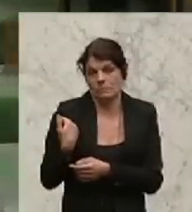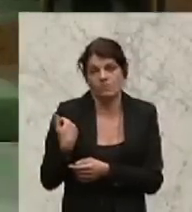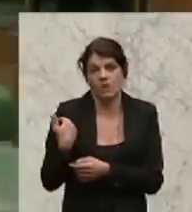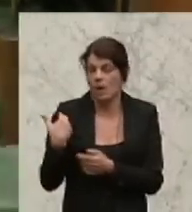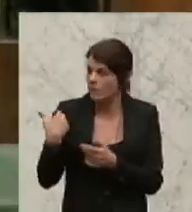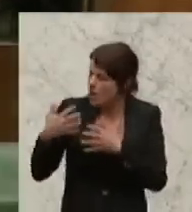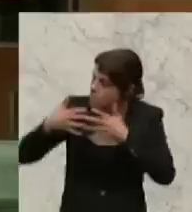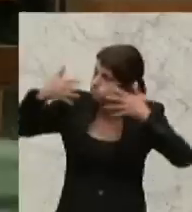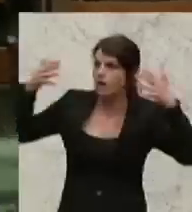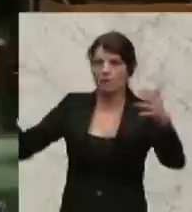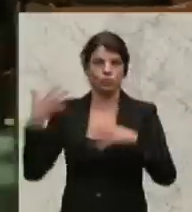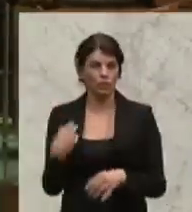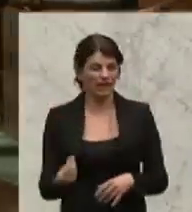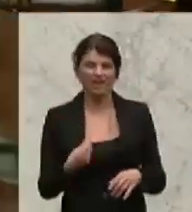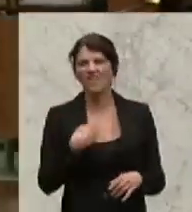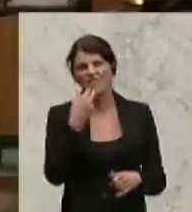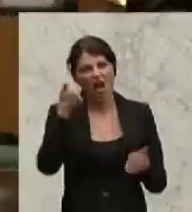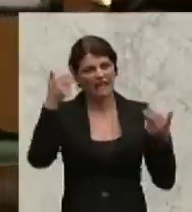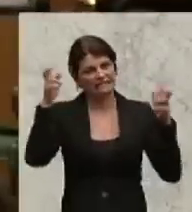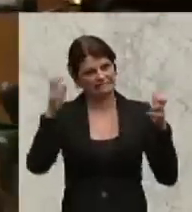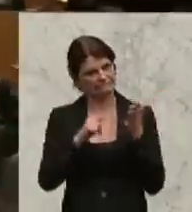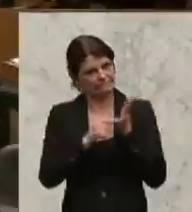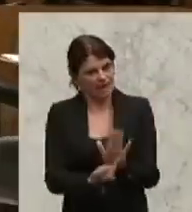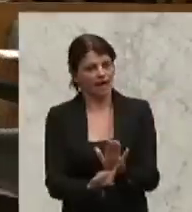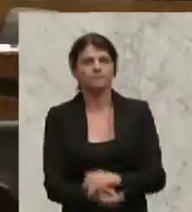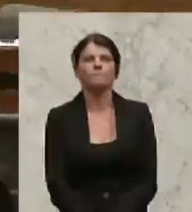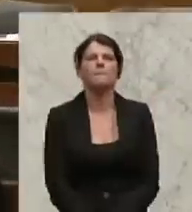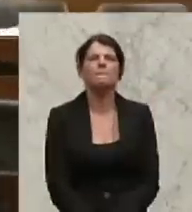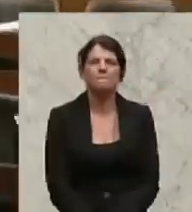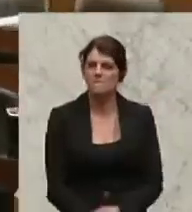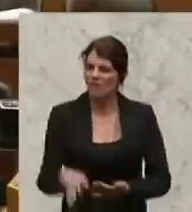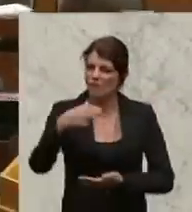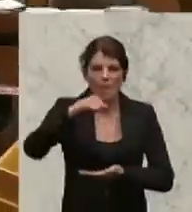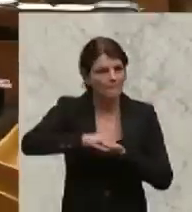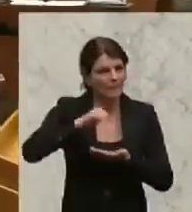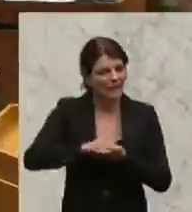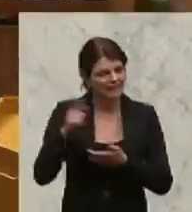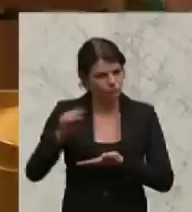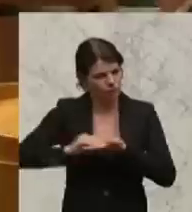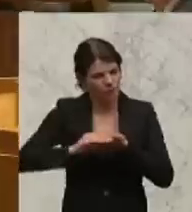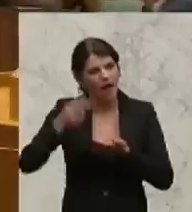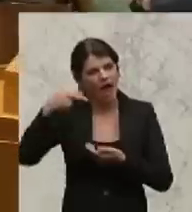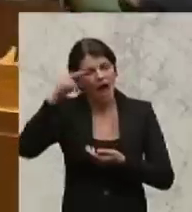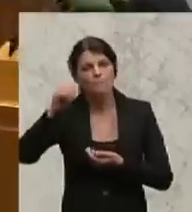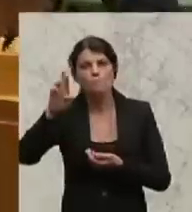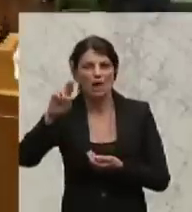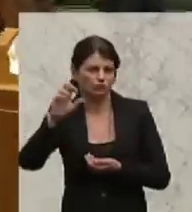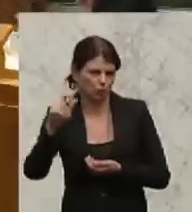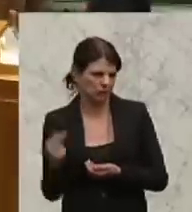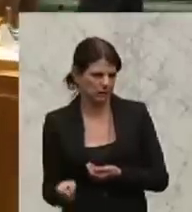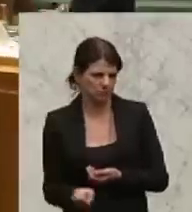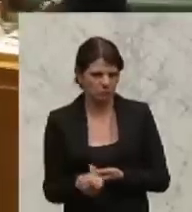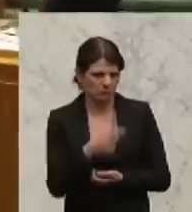gewachsen und ich darf jetzt hier ein Zitat bringen, das ja von der Presse kommt, von Herrn Urschitz und dem werden Sie nicht unterstellen, dass er mit uns